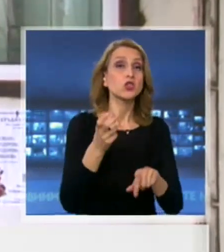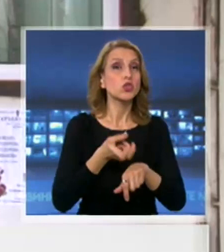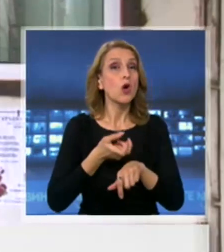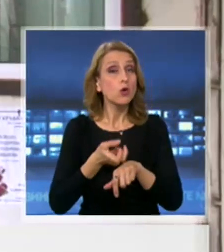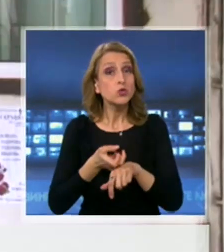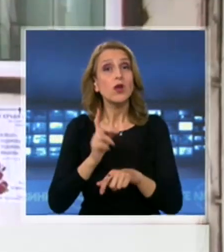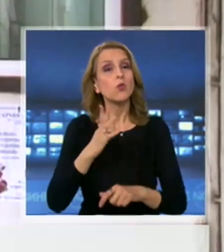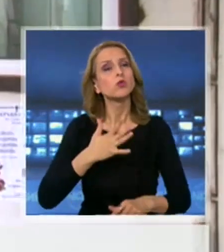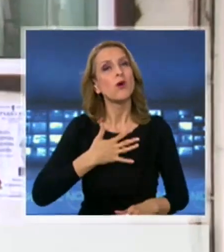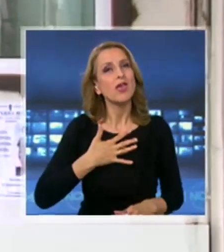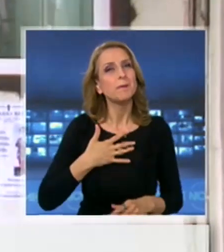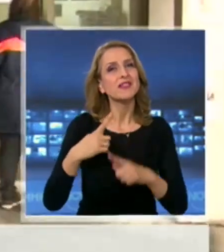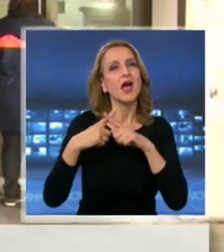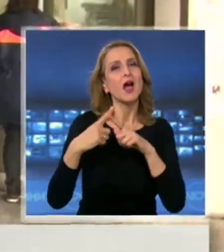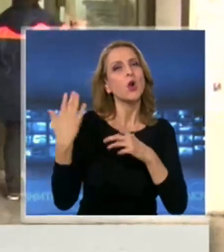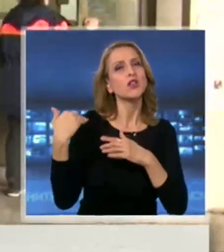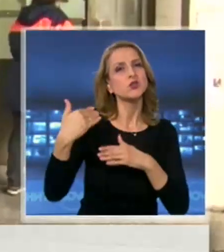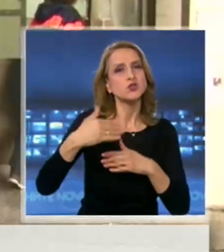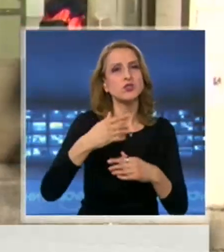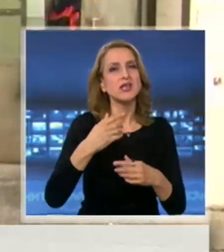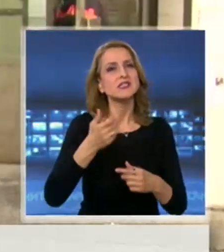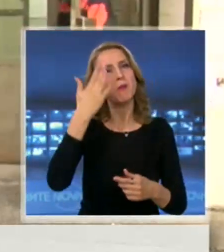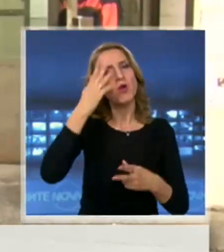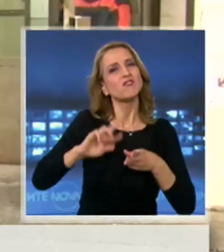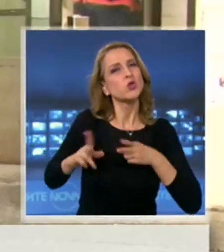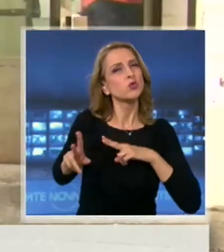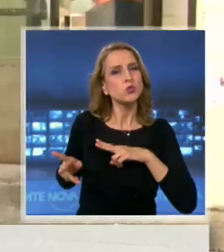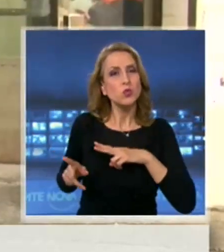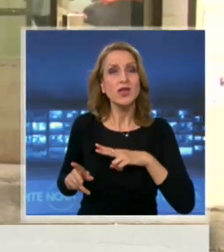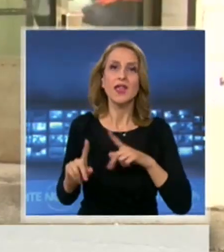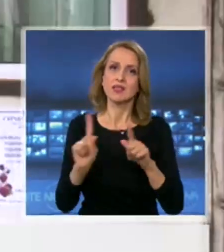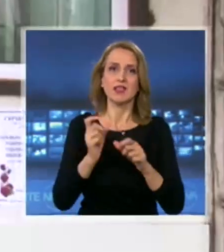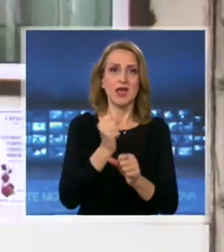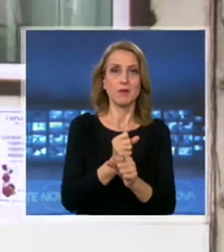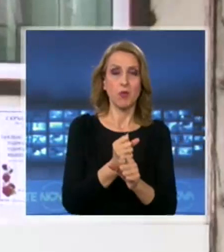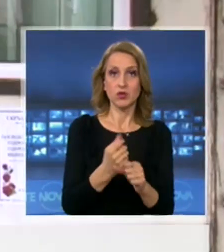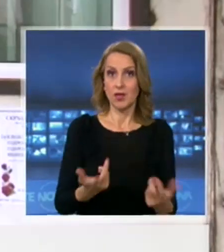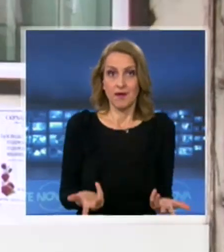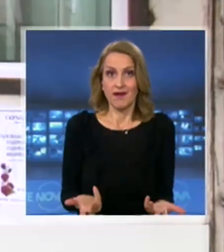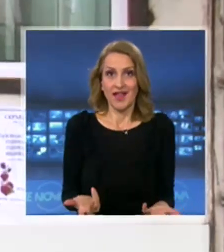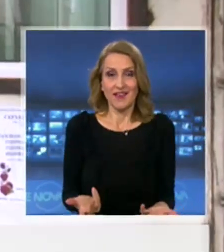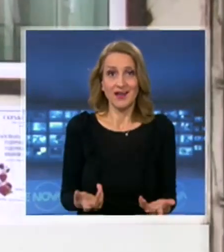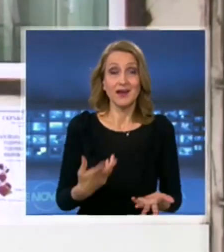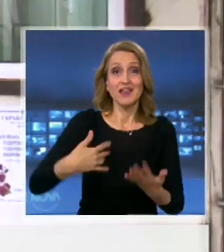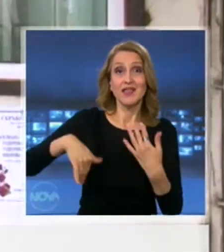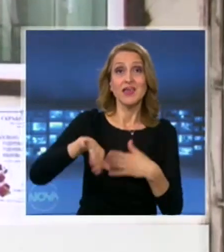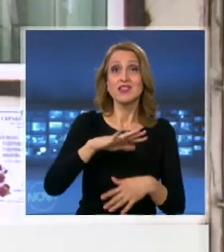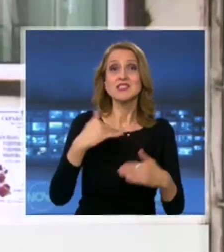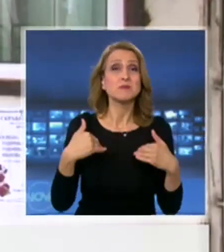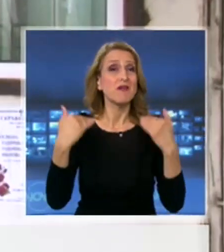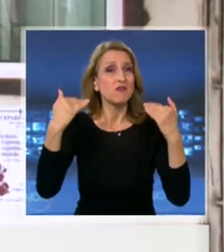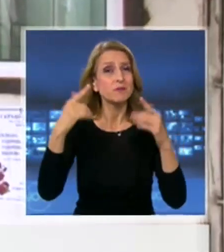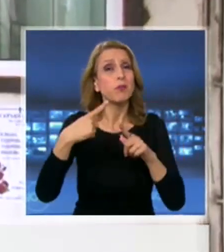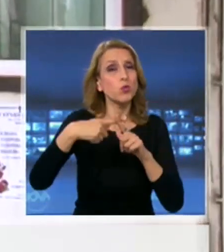дистанцирани от пациентите, но тогава няма да има кой да лекува пациентите. Голяма част от колегите са над определена възраст.